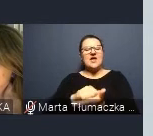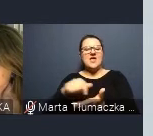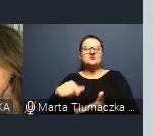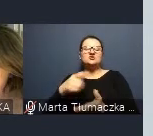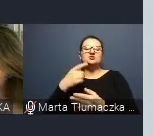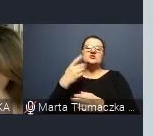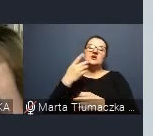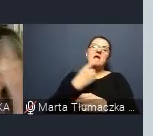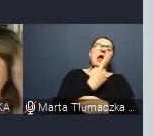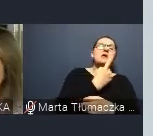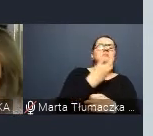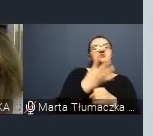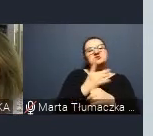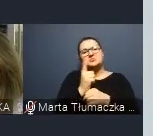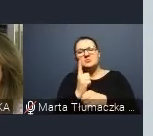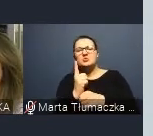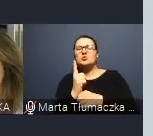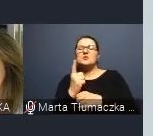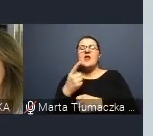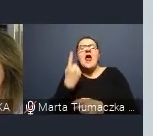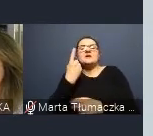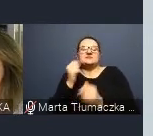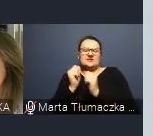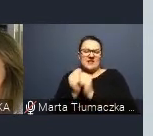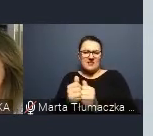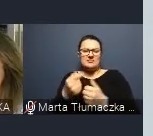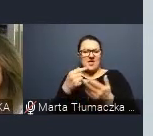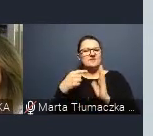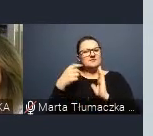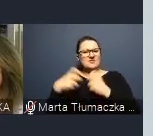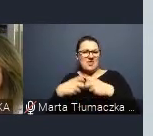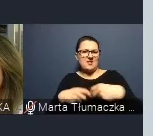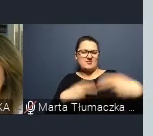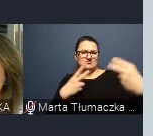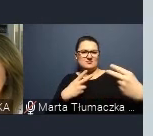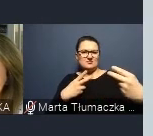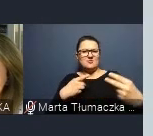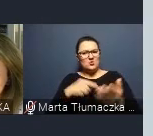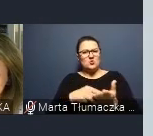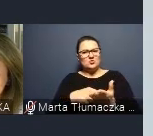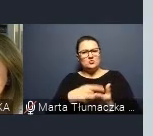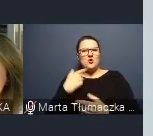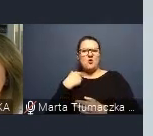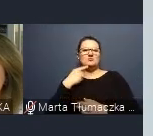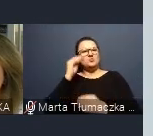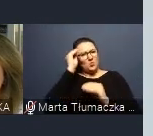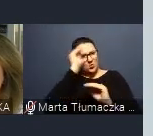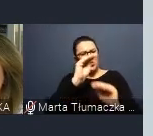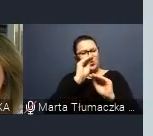było przygotowane do tego, że nauczyciel mówi pewne kwestie przez